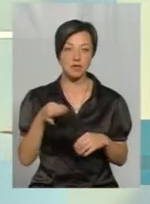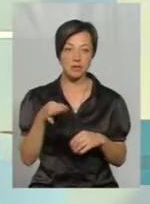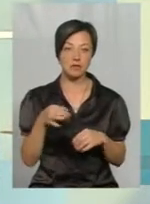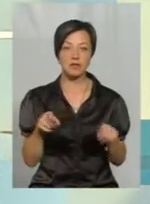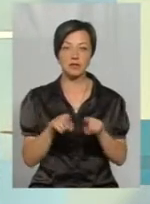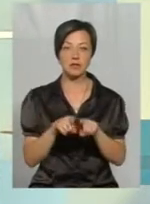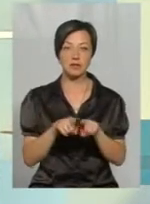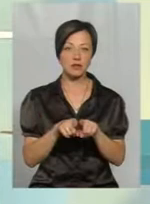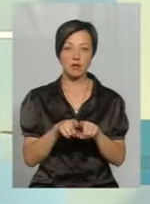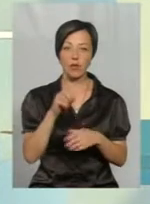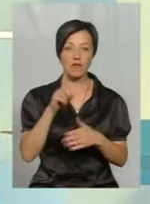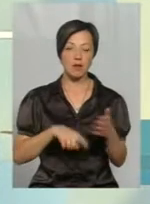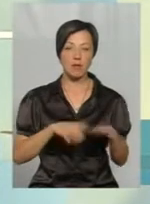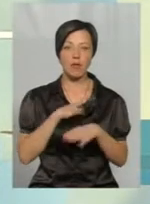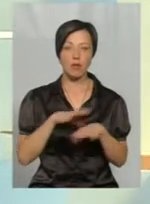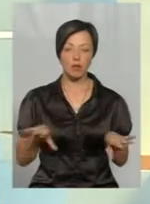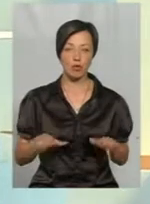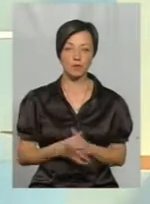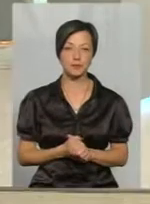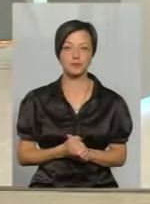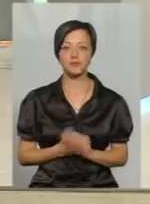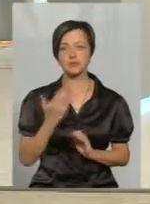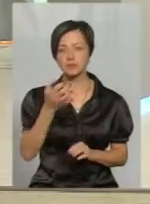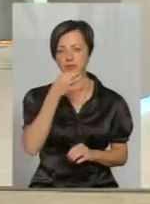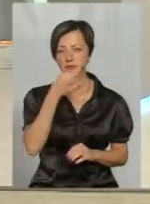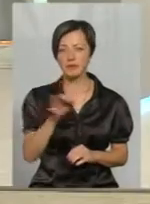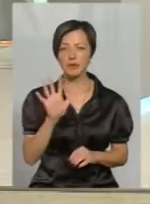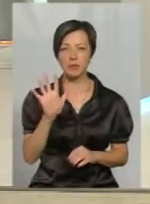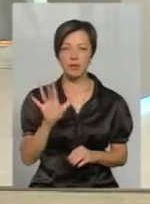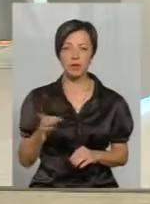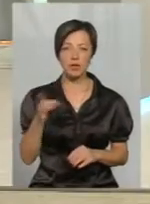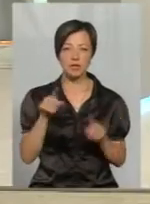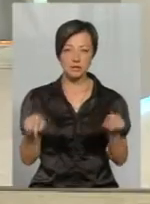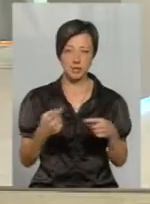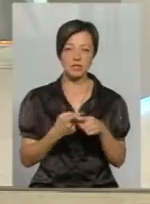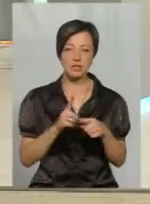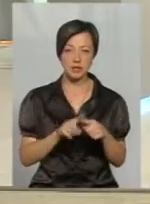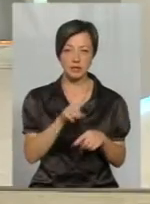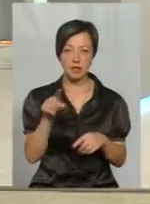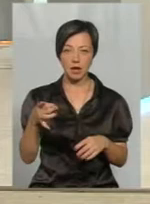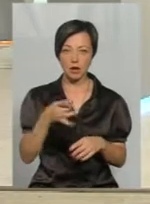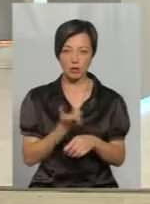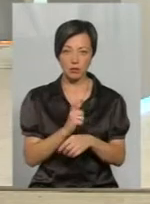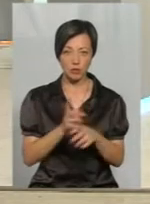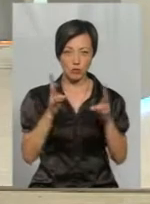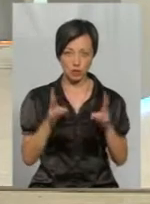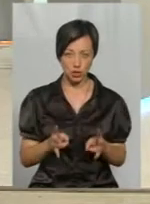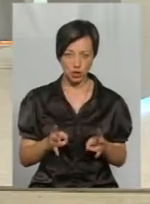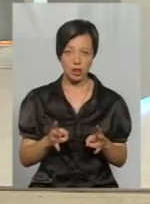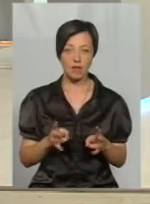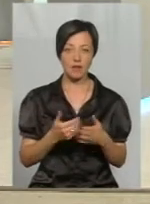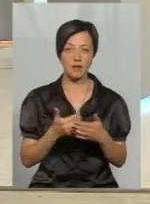неї все одно довіри не було. А от ви сказали, що в п'яти районах створили. Це, напевно, в тих районах, які найбільше постраждали